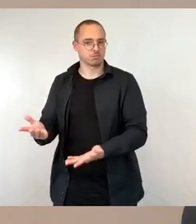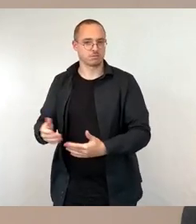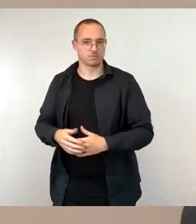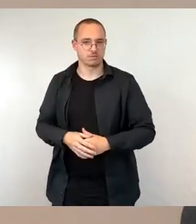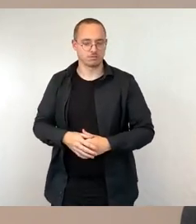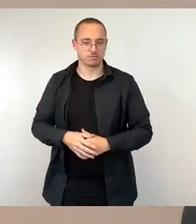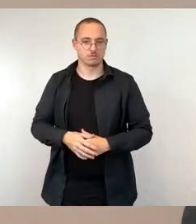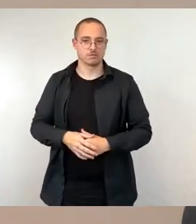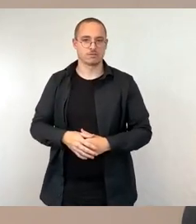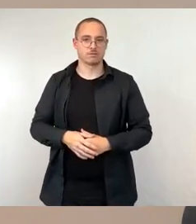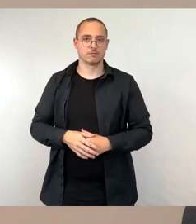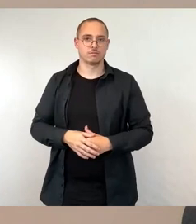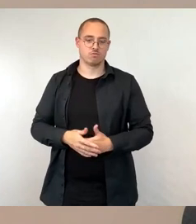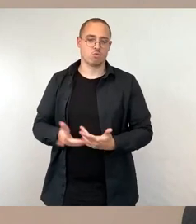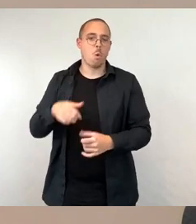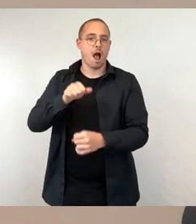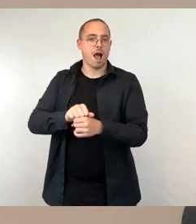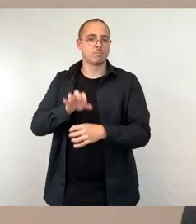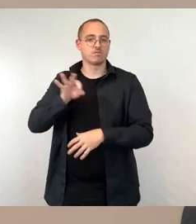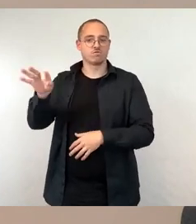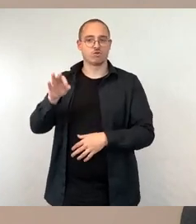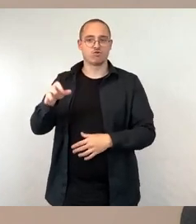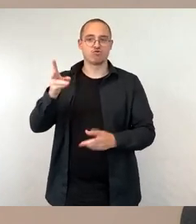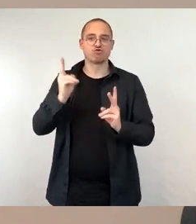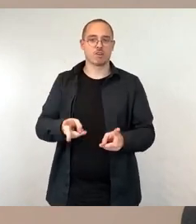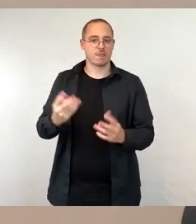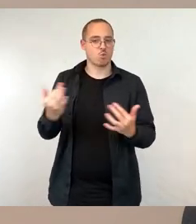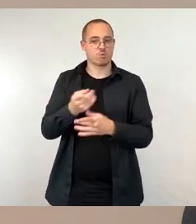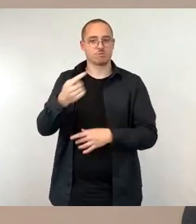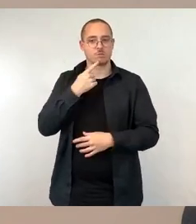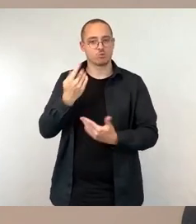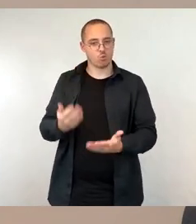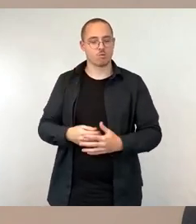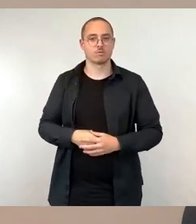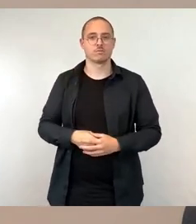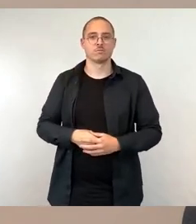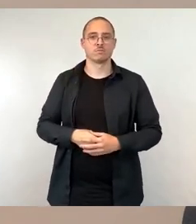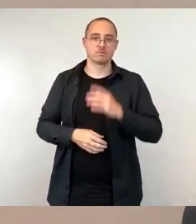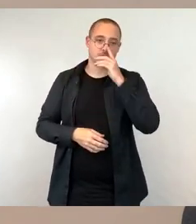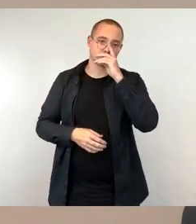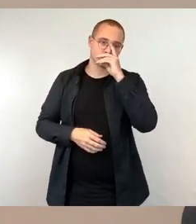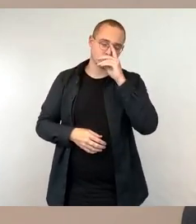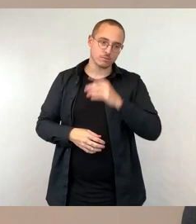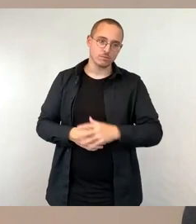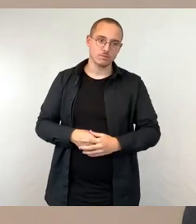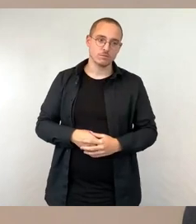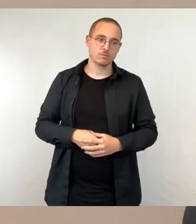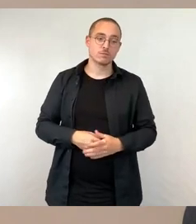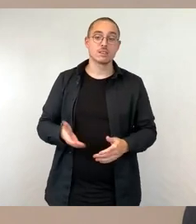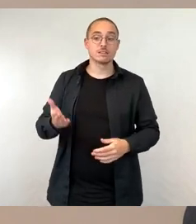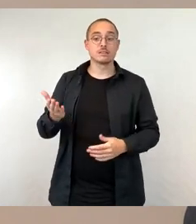die Beschlussempfehlung des 2021 ergangenen Stadtratsbeschlusses zur Ehrung an Mawa El-Schabini